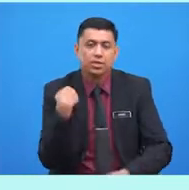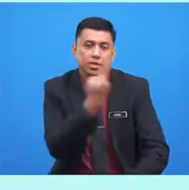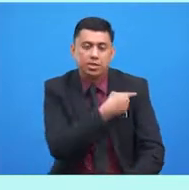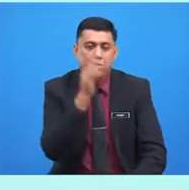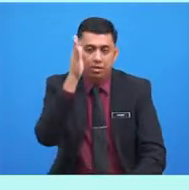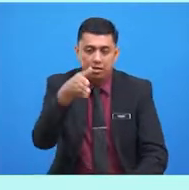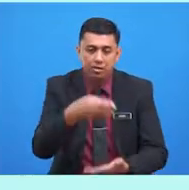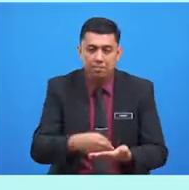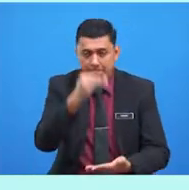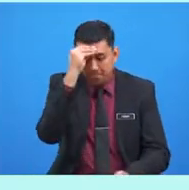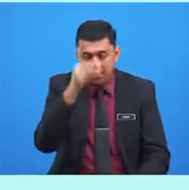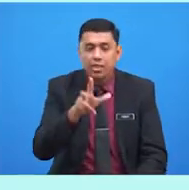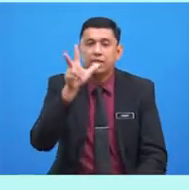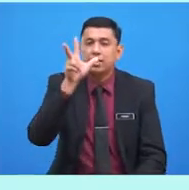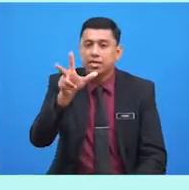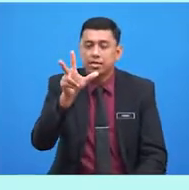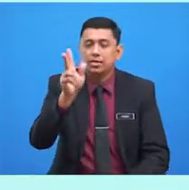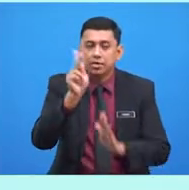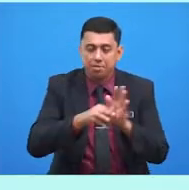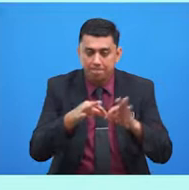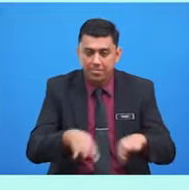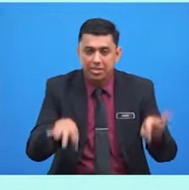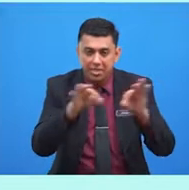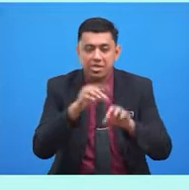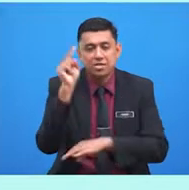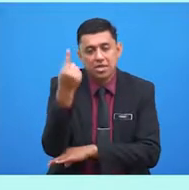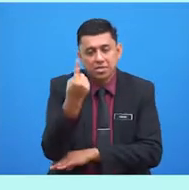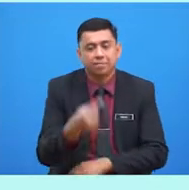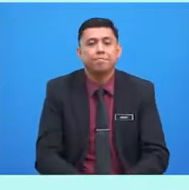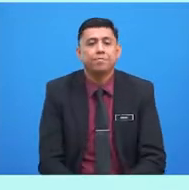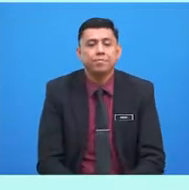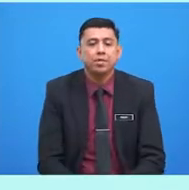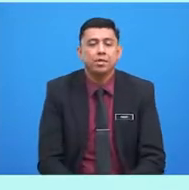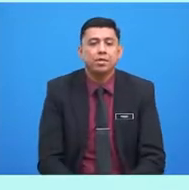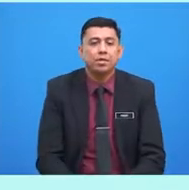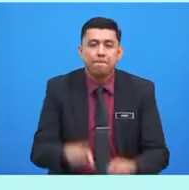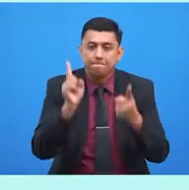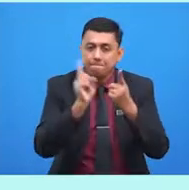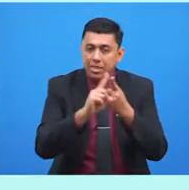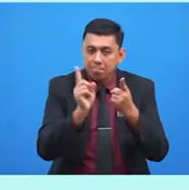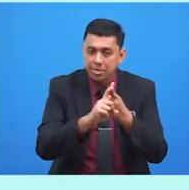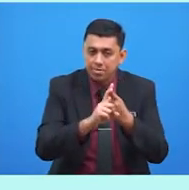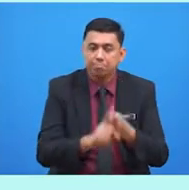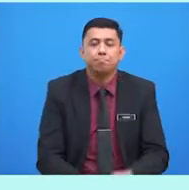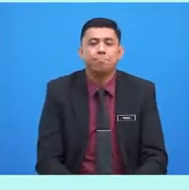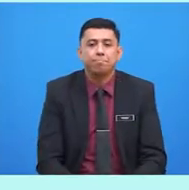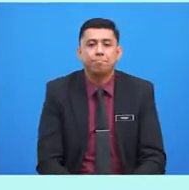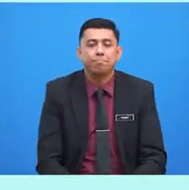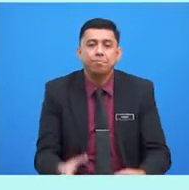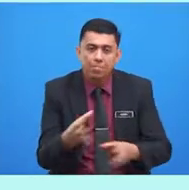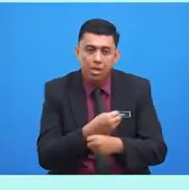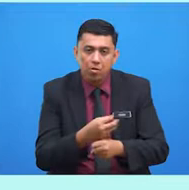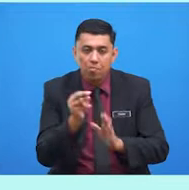belajar tiga kepentingan sahaja. Kepentingan yang pertama, dapat